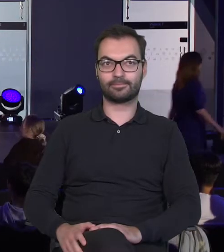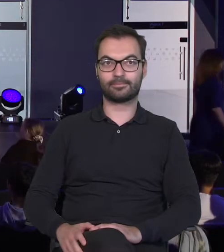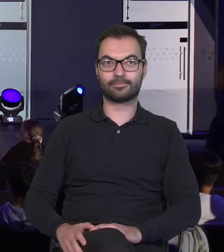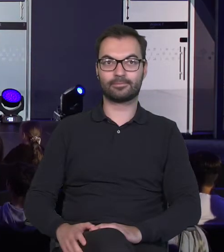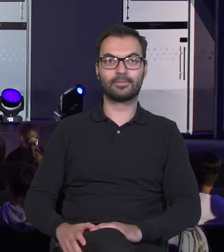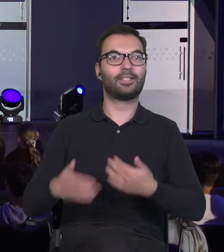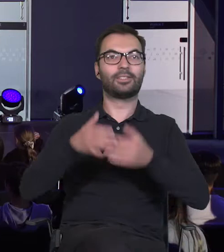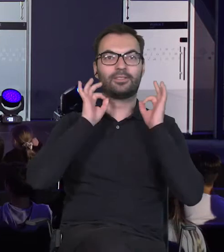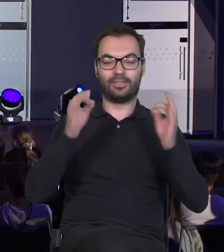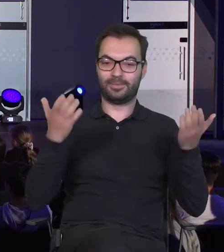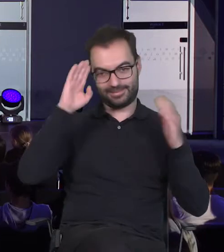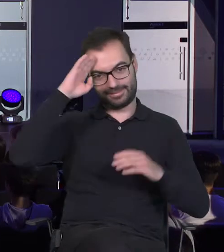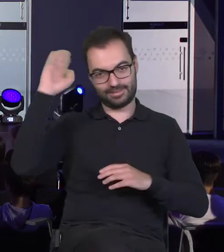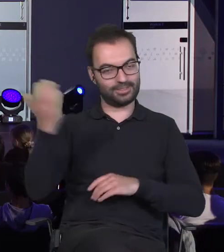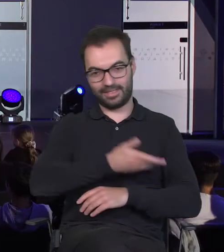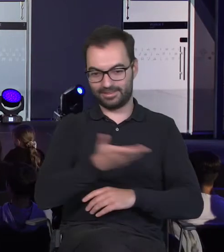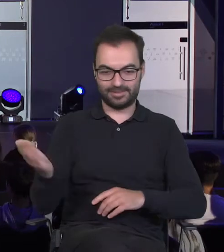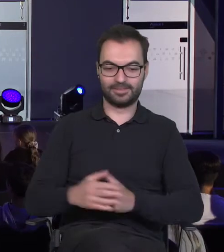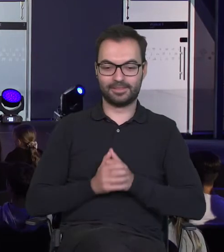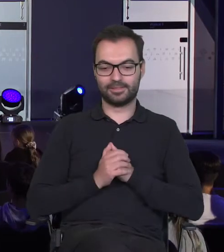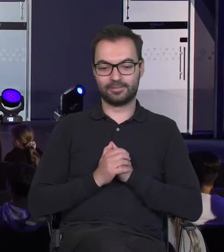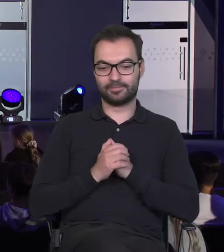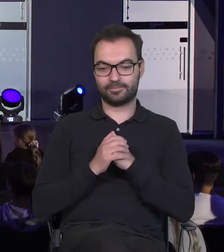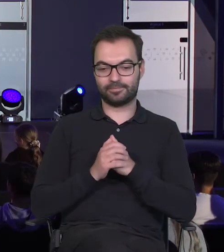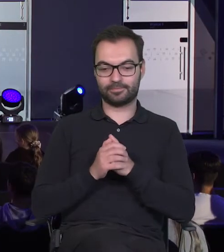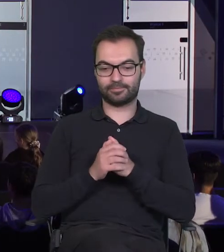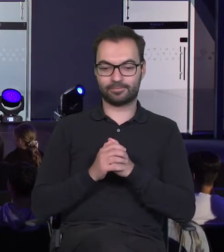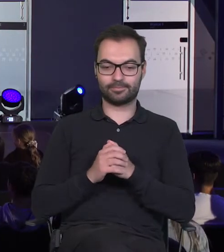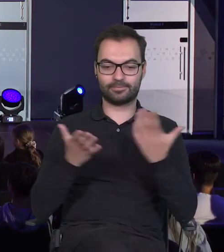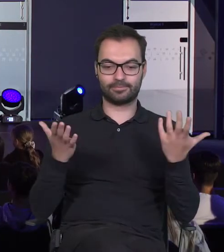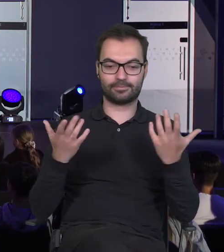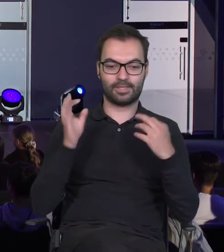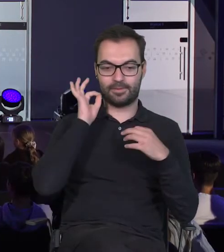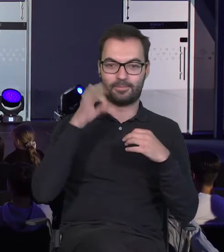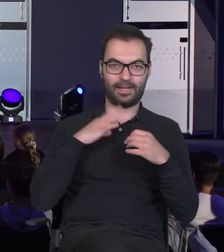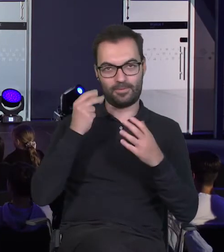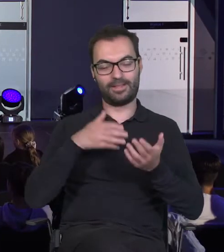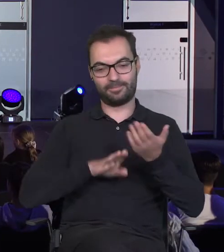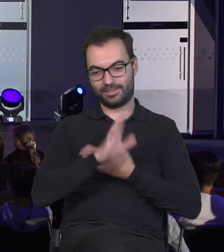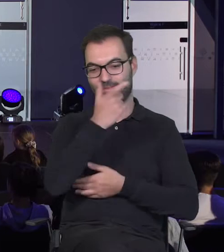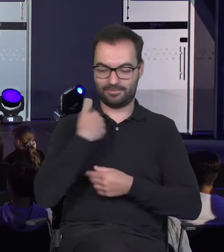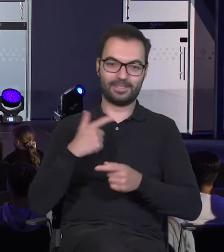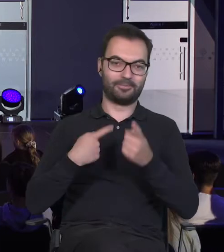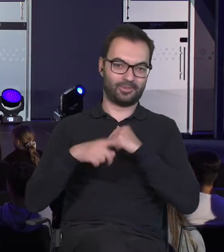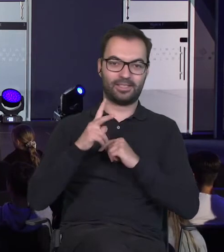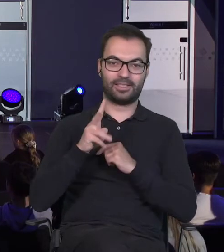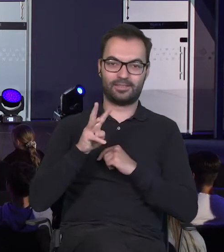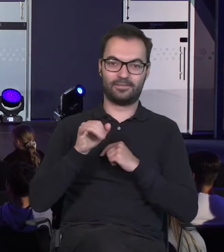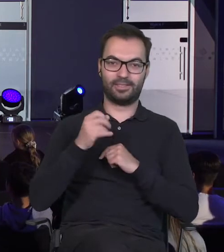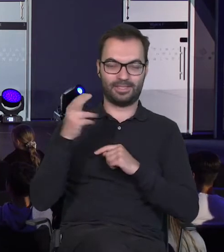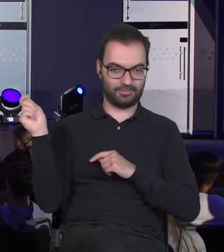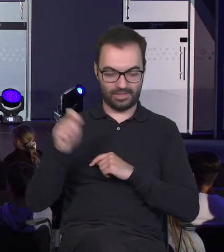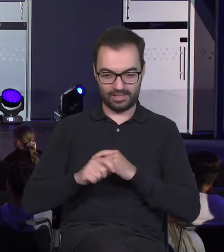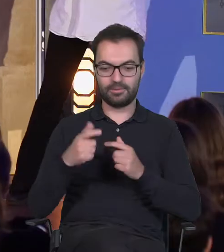Dzień dobry, cześć, witam wszystkich serdecznie. Tak jak już nas pani Łanie zapowiedziała, jesteśmy skwidzyna i braliśmy